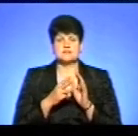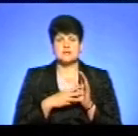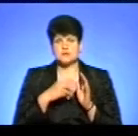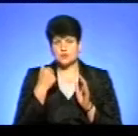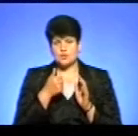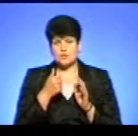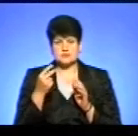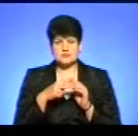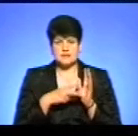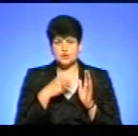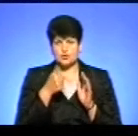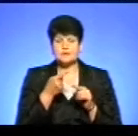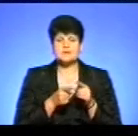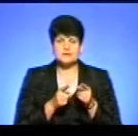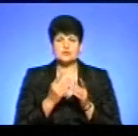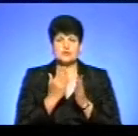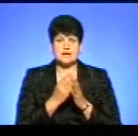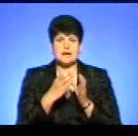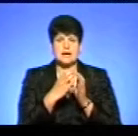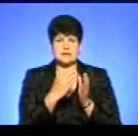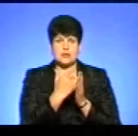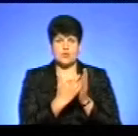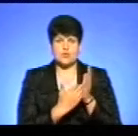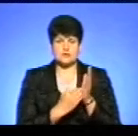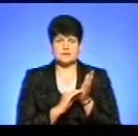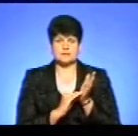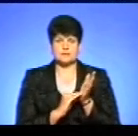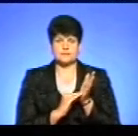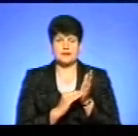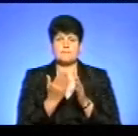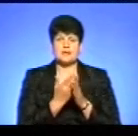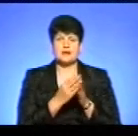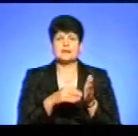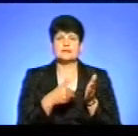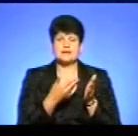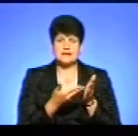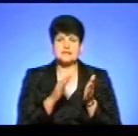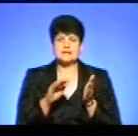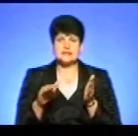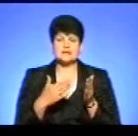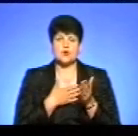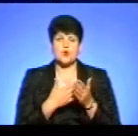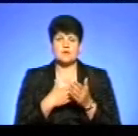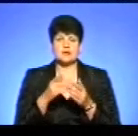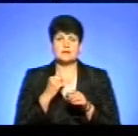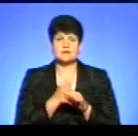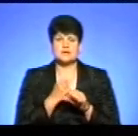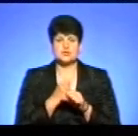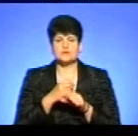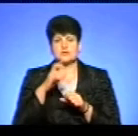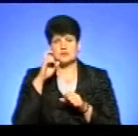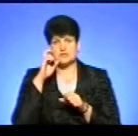розглянуто категорії, де прописані наступні. Пільга надається дітям, громадян, які працюють у